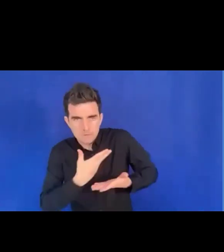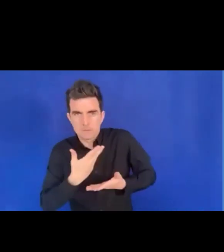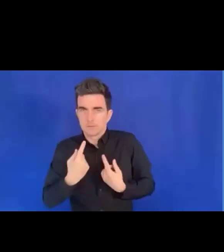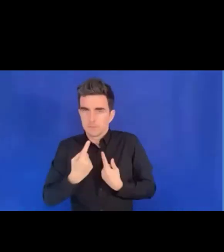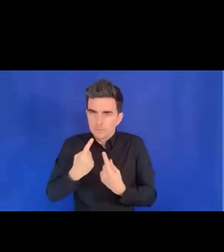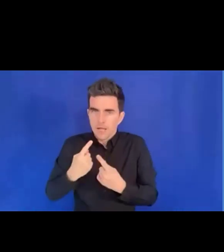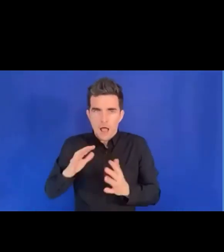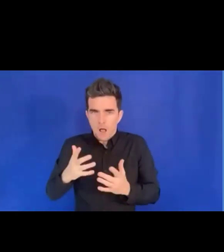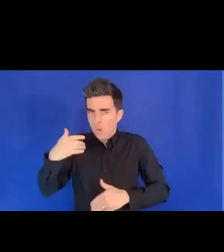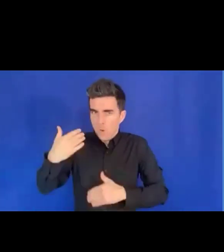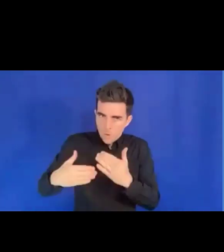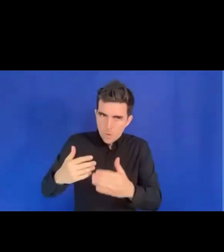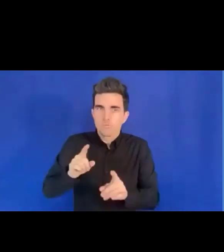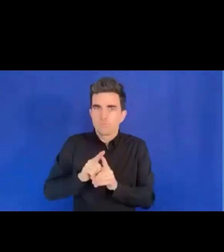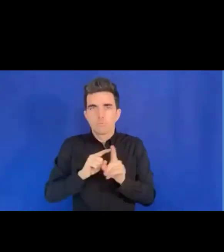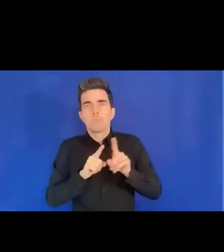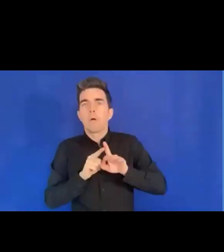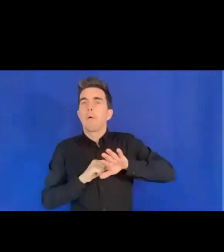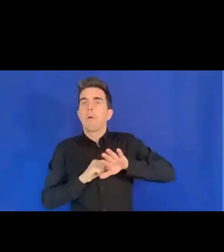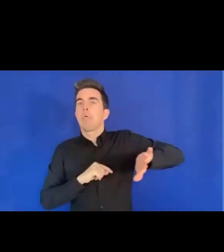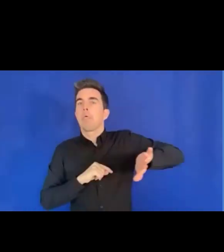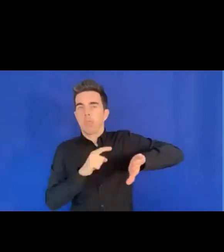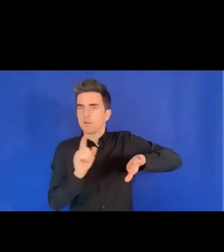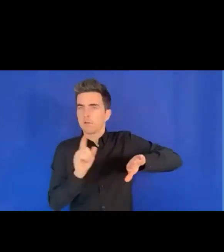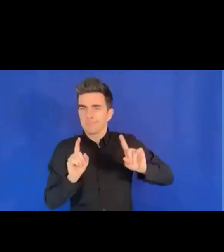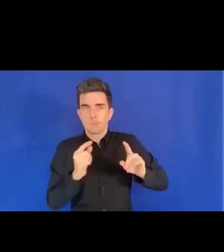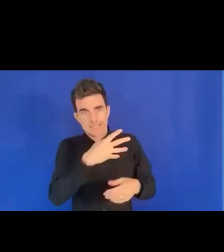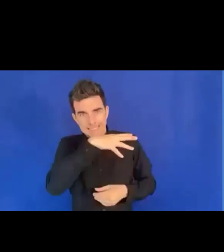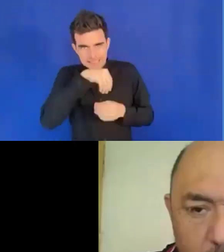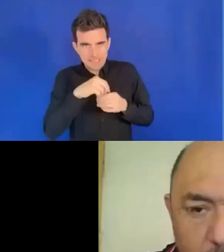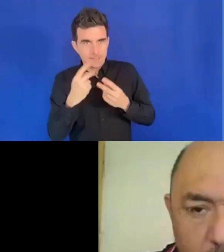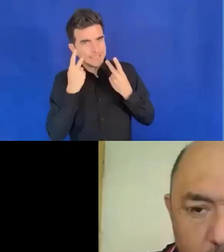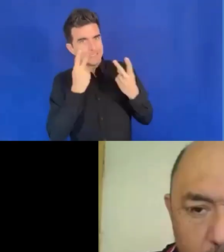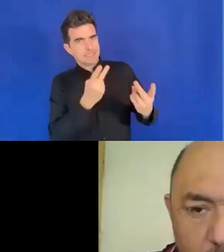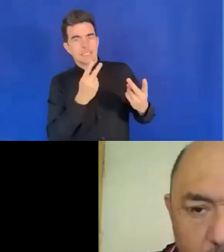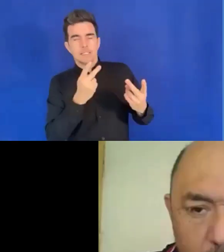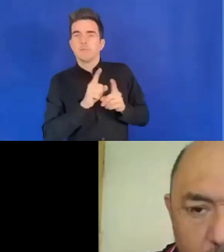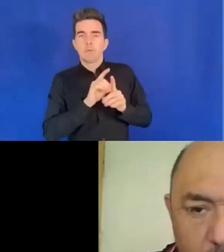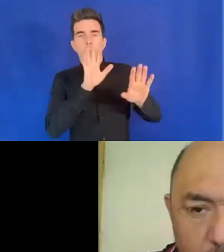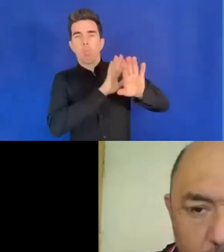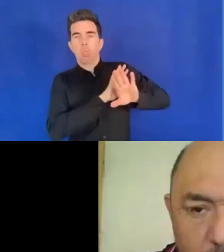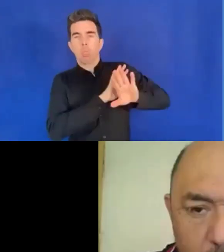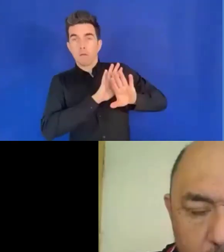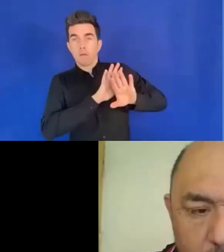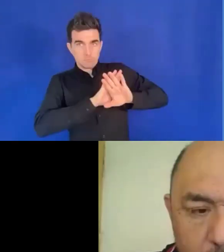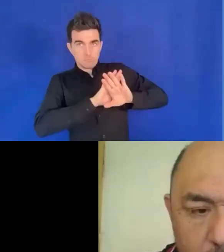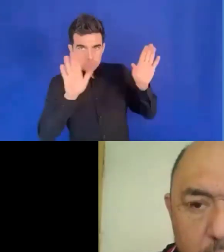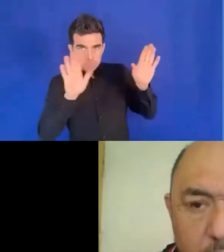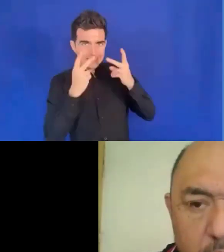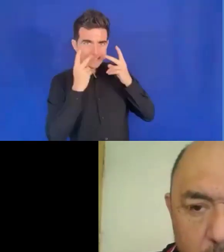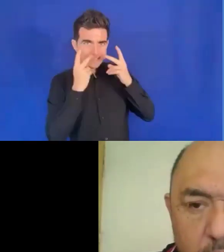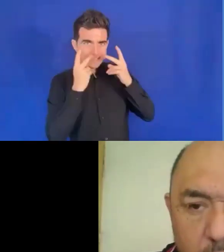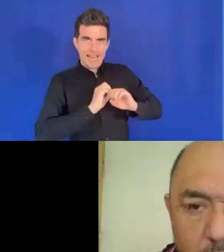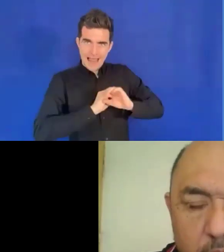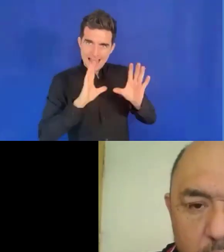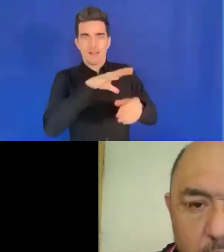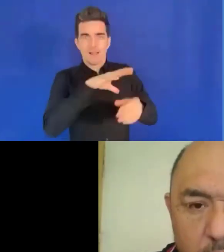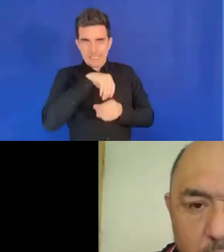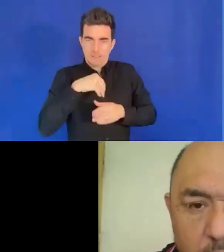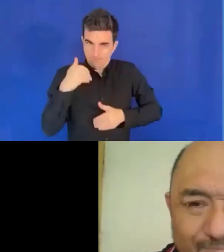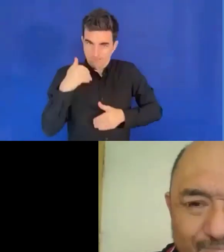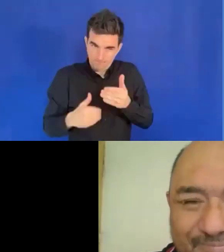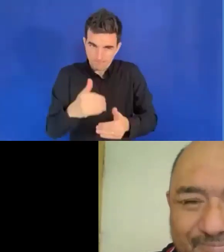activités de mise en œuvre. Carlos, est-ce que vous pouvez toujours allumer votre caméra? J'ai